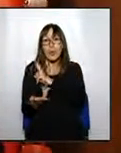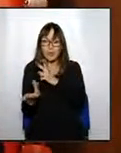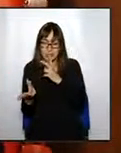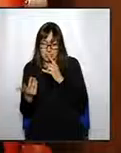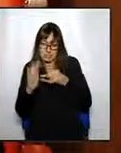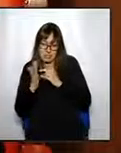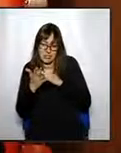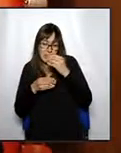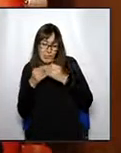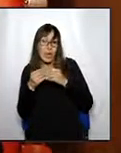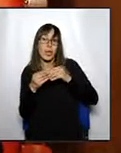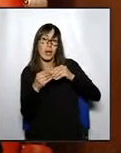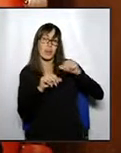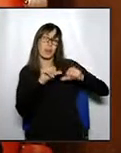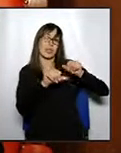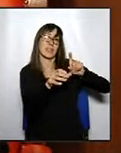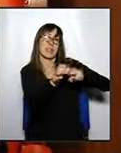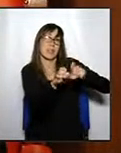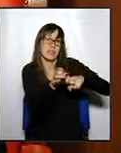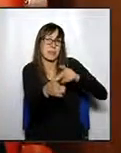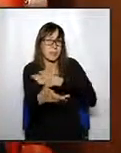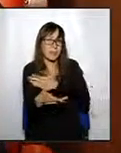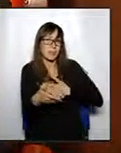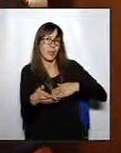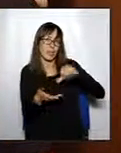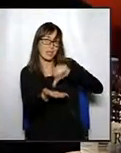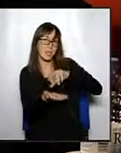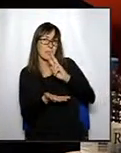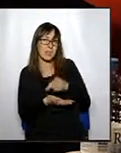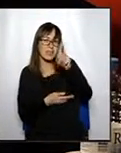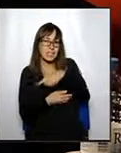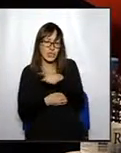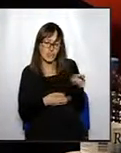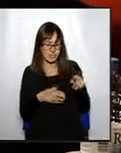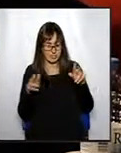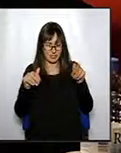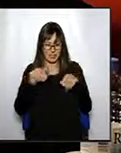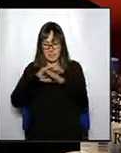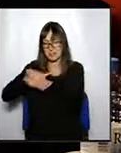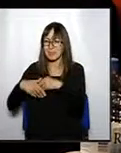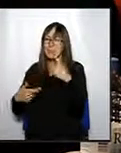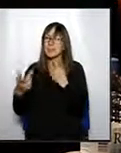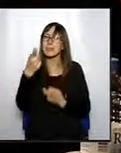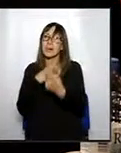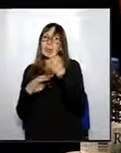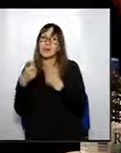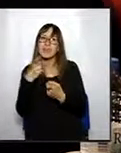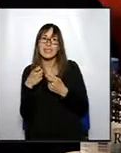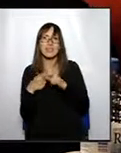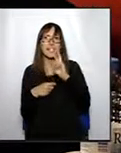un procés participatiu per si ho ha sent a la ciutat de Vic moltes gràcies moltes gràcies passem les preguntes de Vic per tots